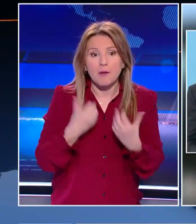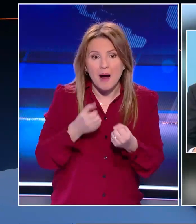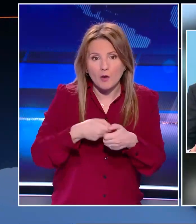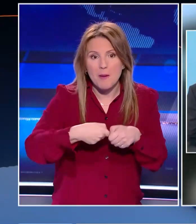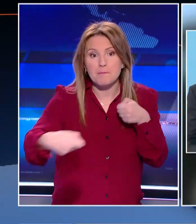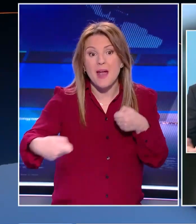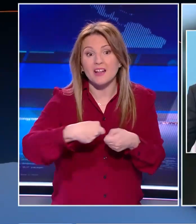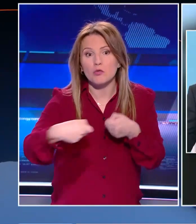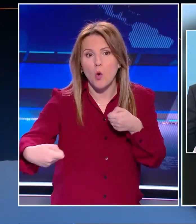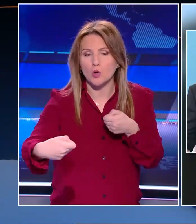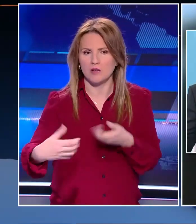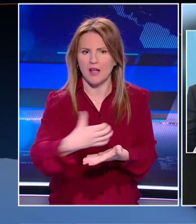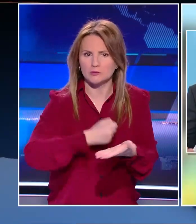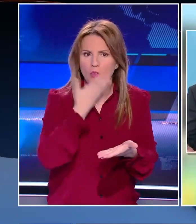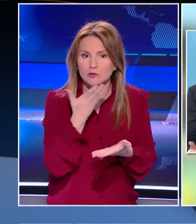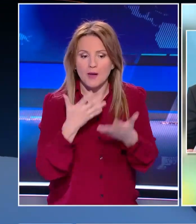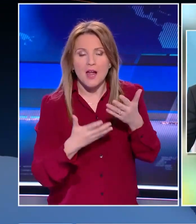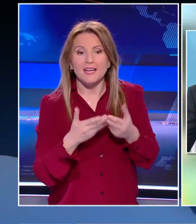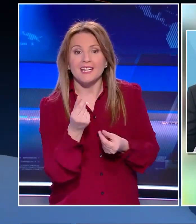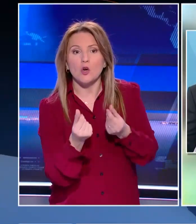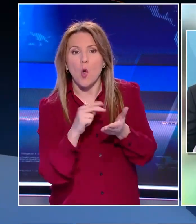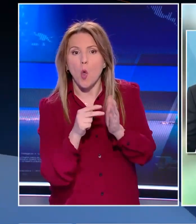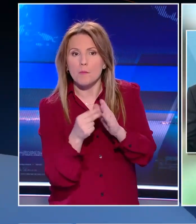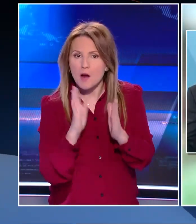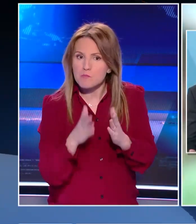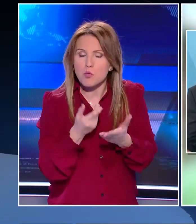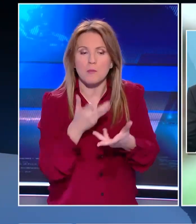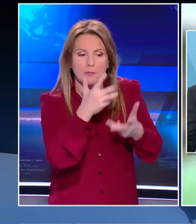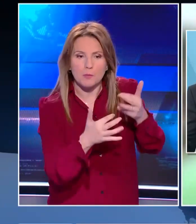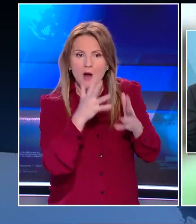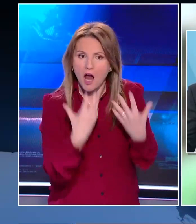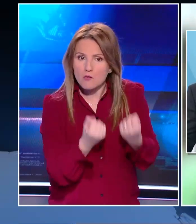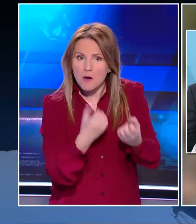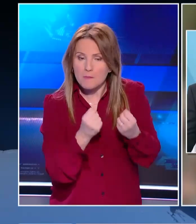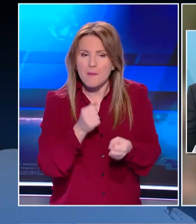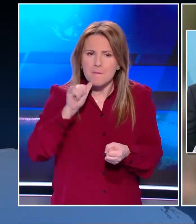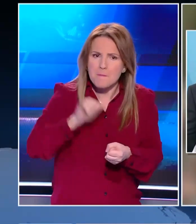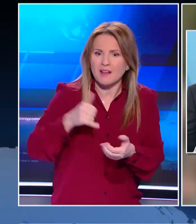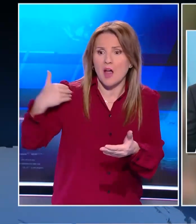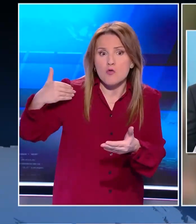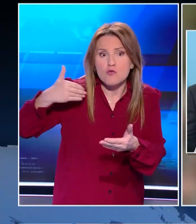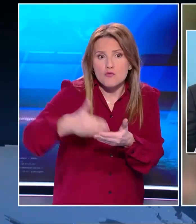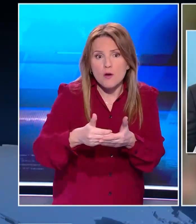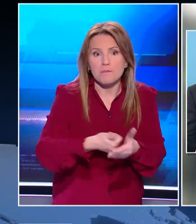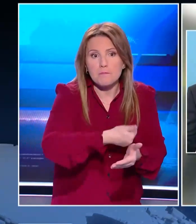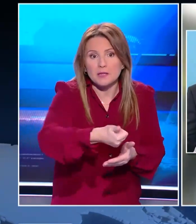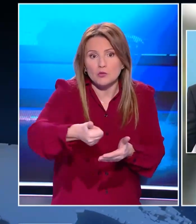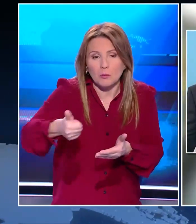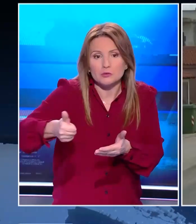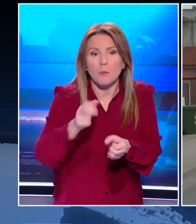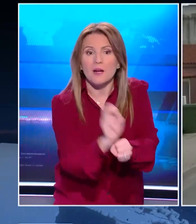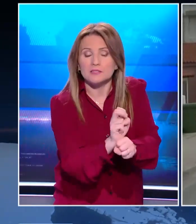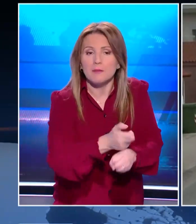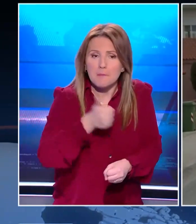και δούμε ότι η οικονομία μπορεί να αντέξει και ο προϋπολογισμός μπορεί να αντέξει, πάντοτε επιστρέφουμε στην κοινωνία το όποιο